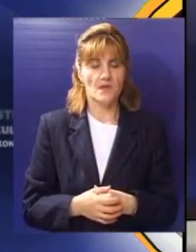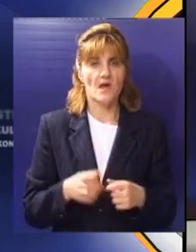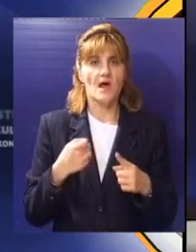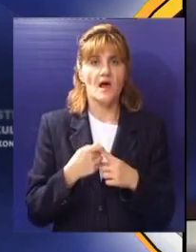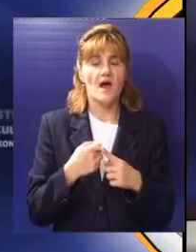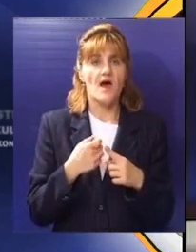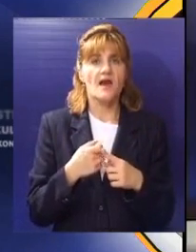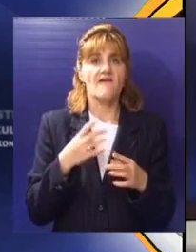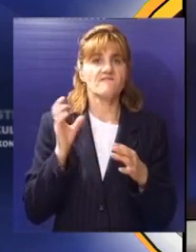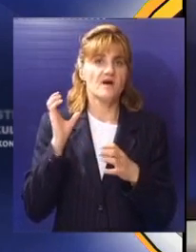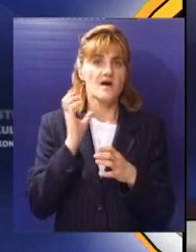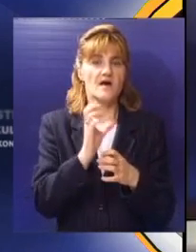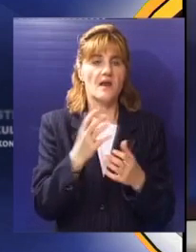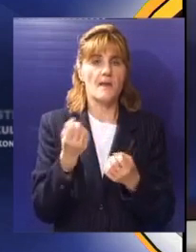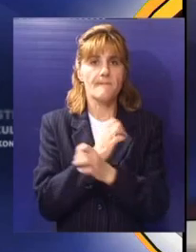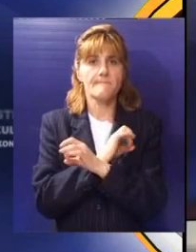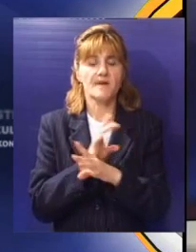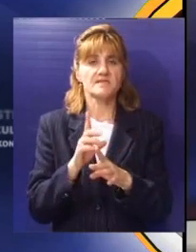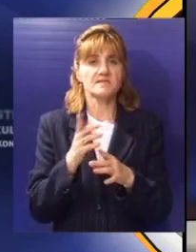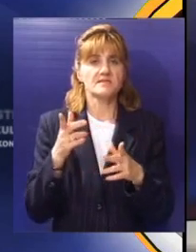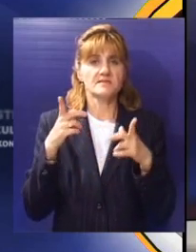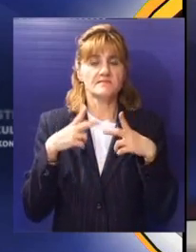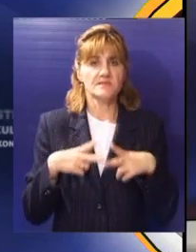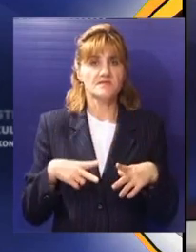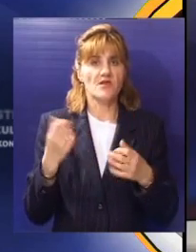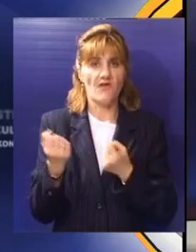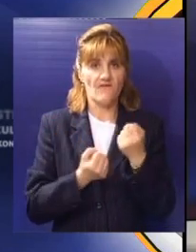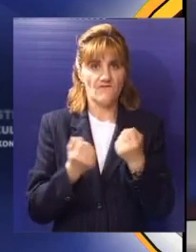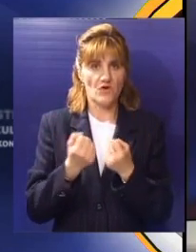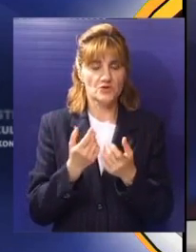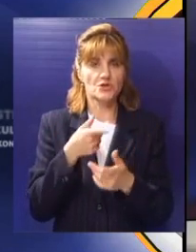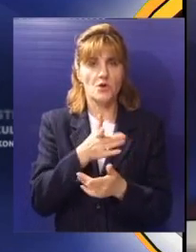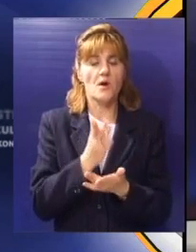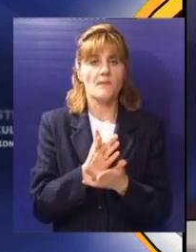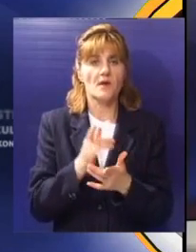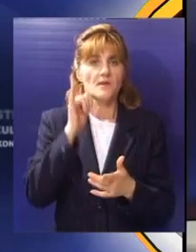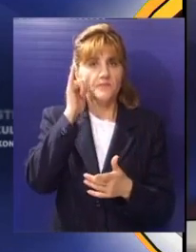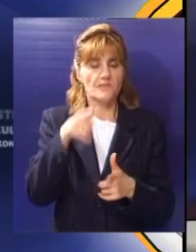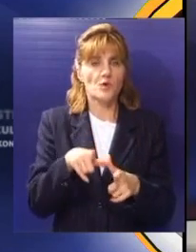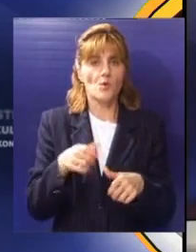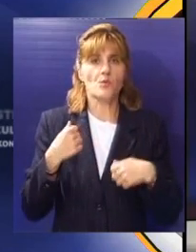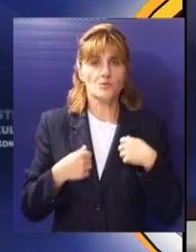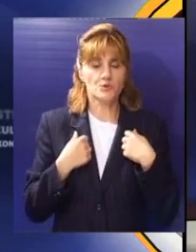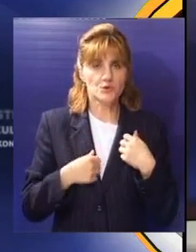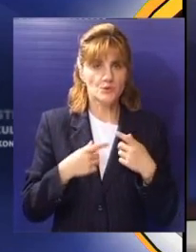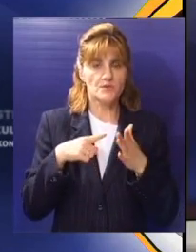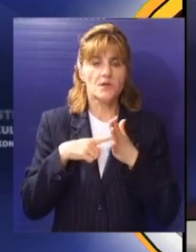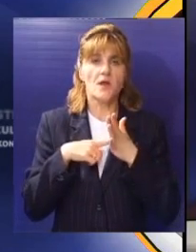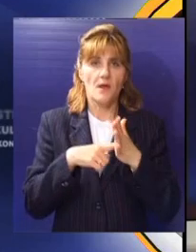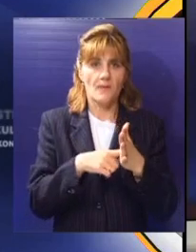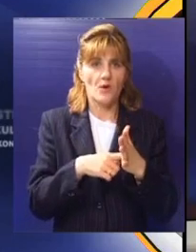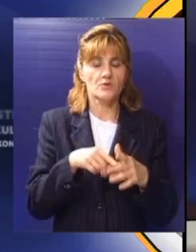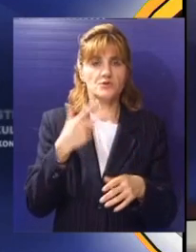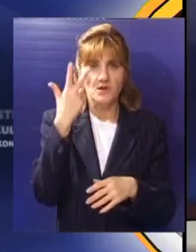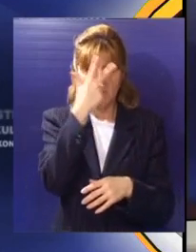Karavan bezbedne vožnje Roadshow Vojvodina boravio je u Subotici. Subotica je jedan od devet gradova koje će karavan posjetiti